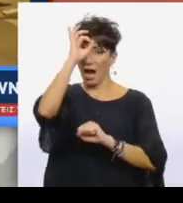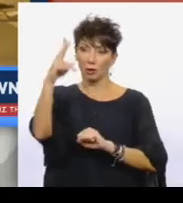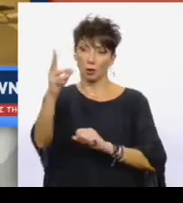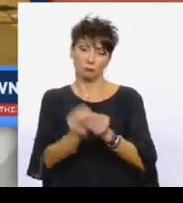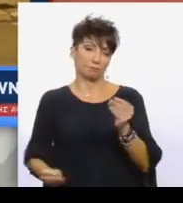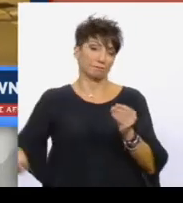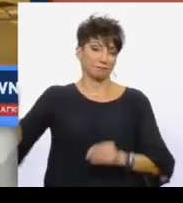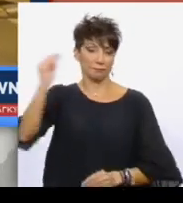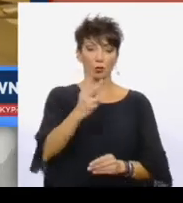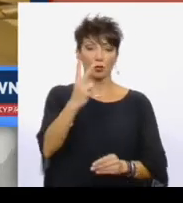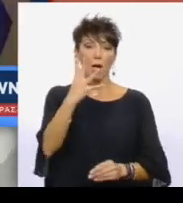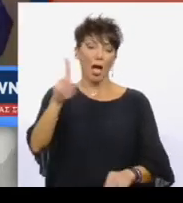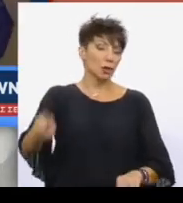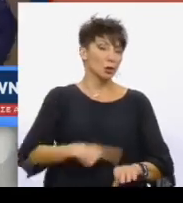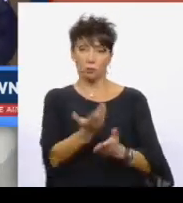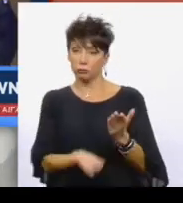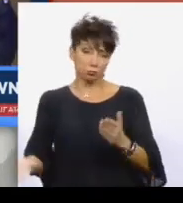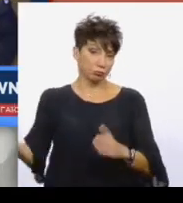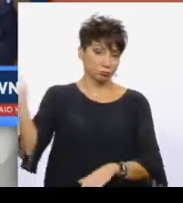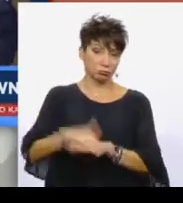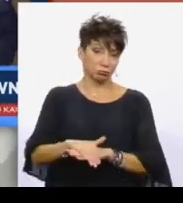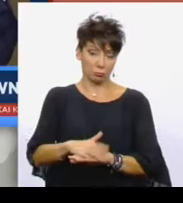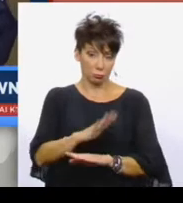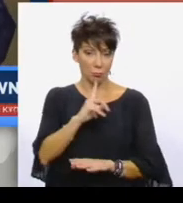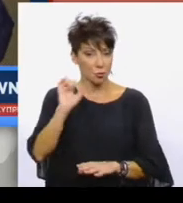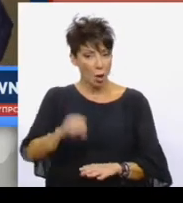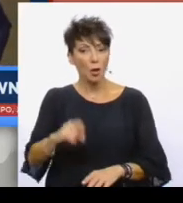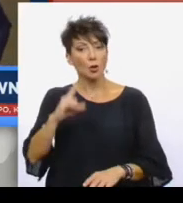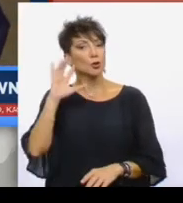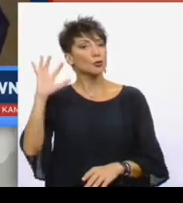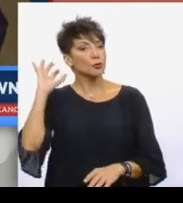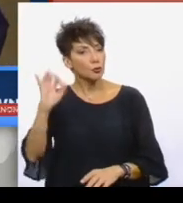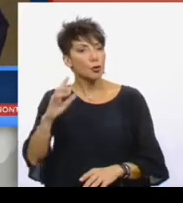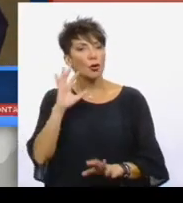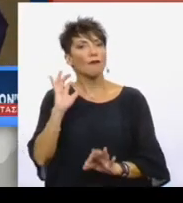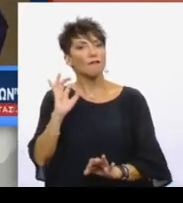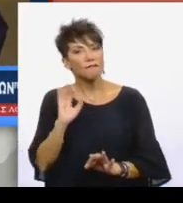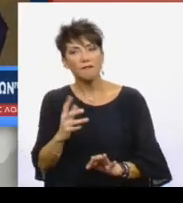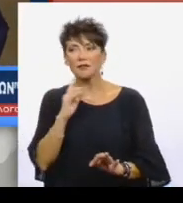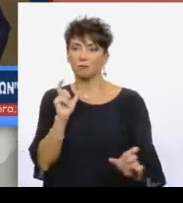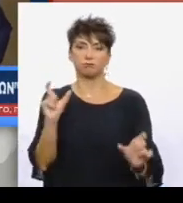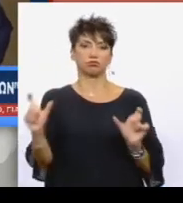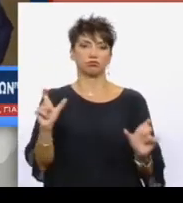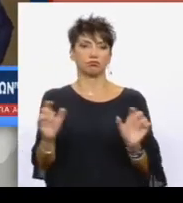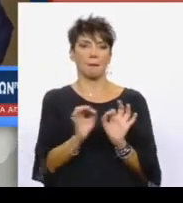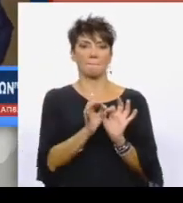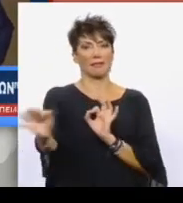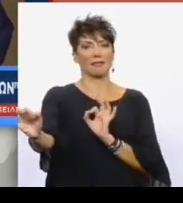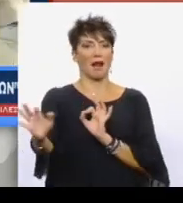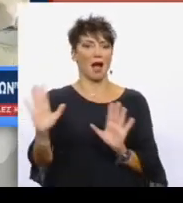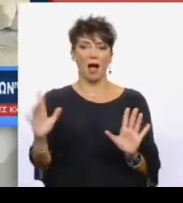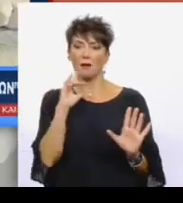δυνάμεων όλο το 24ωρο, προκειμένου να διαφυλάξουμε τα μέτρα για την μη διάδοση του κορονοϊού.